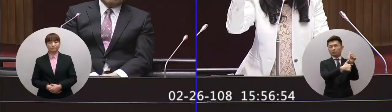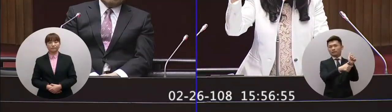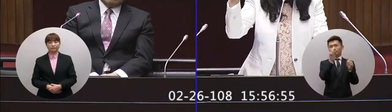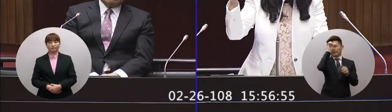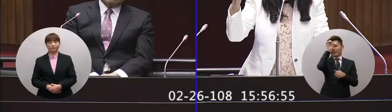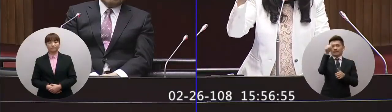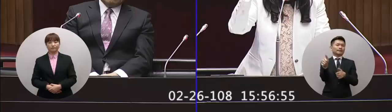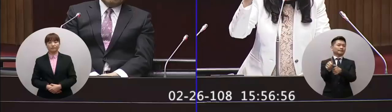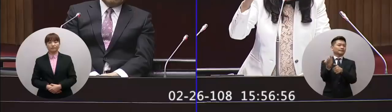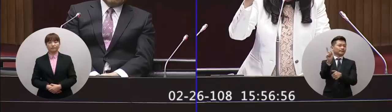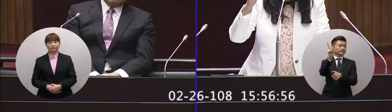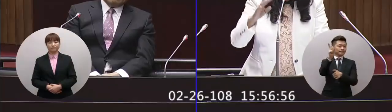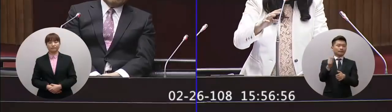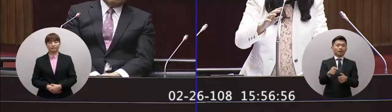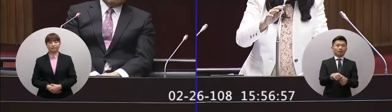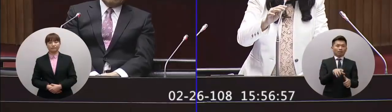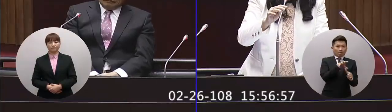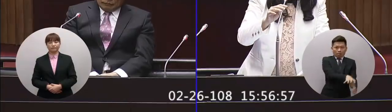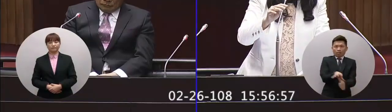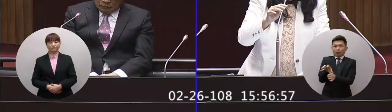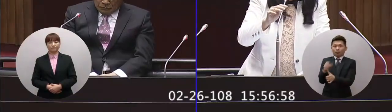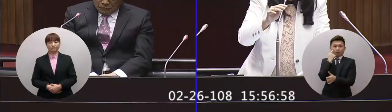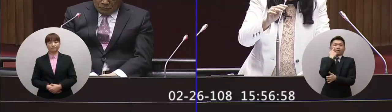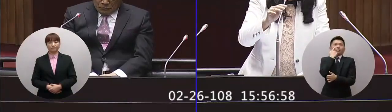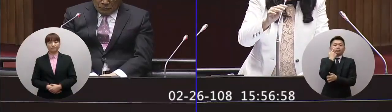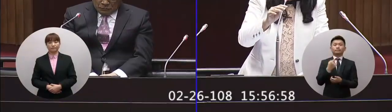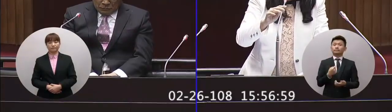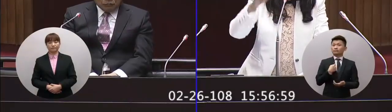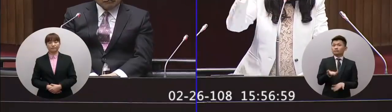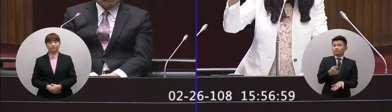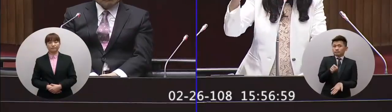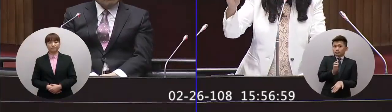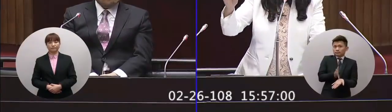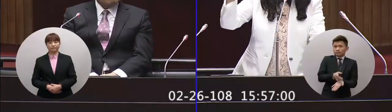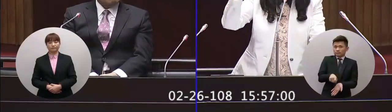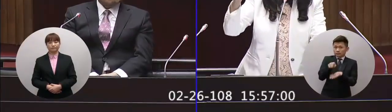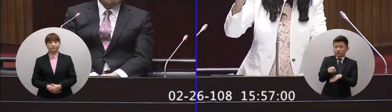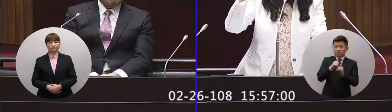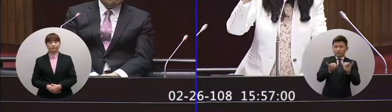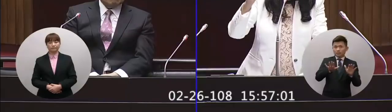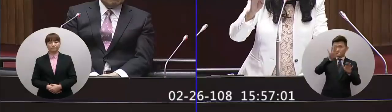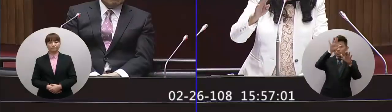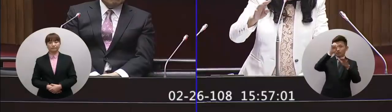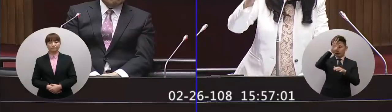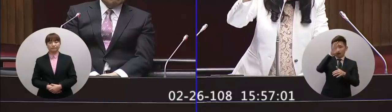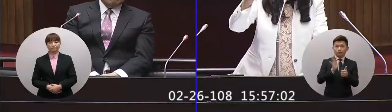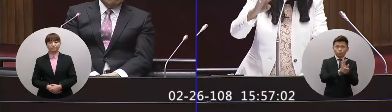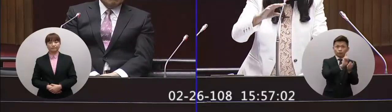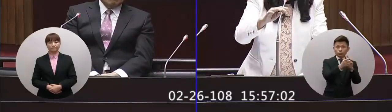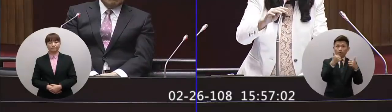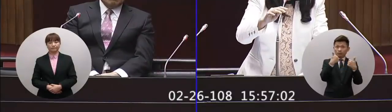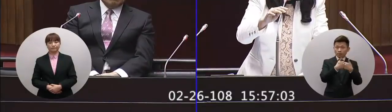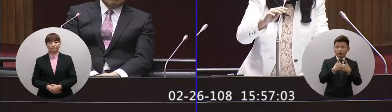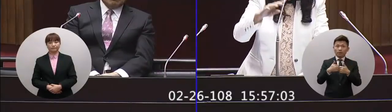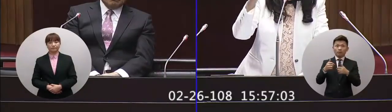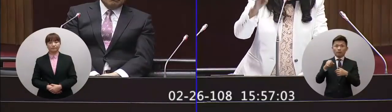織這兩個組織都被打壓得很厲害院長我剛剛講的這些都是民進進黨政府處轉會不當當產委員會不會